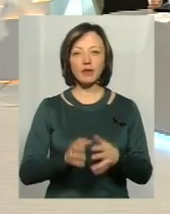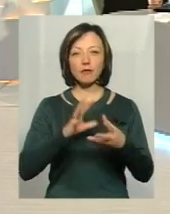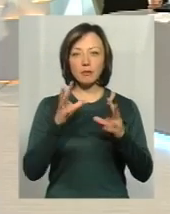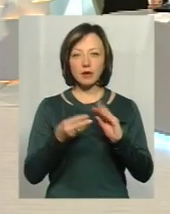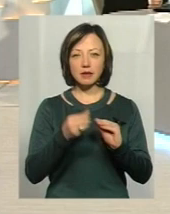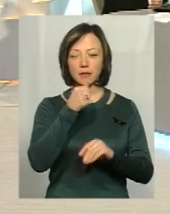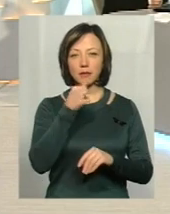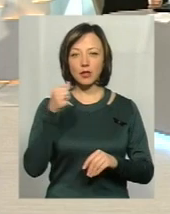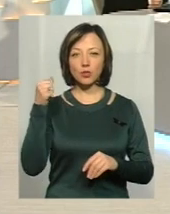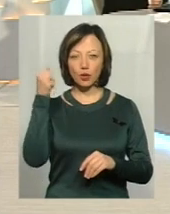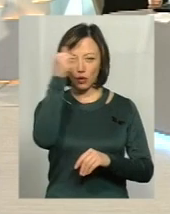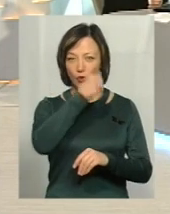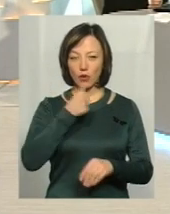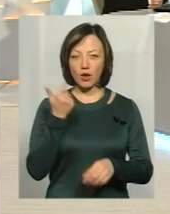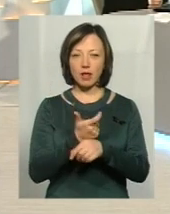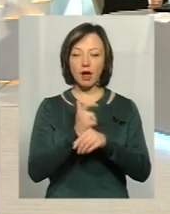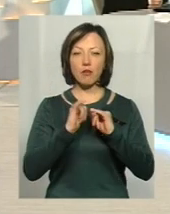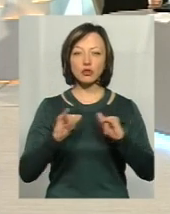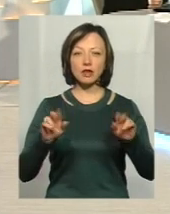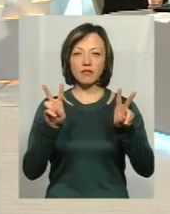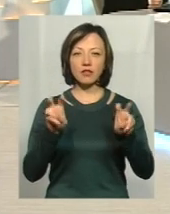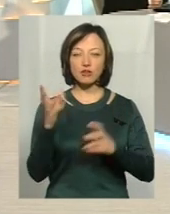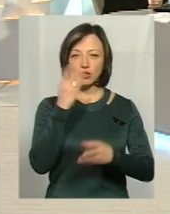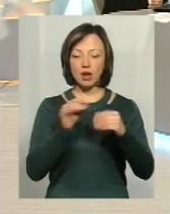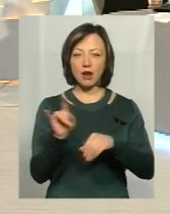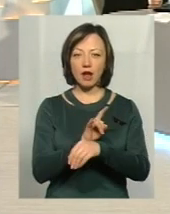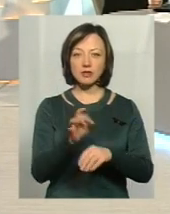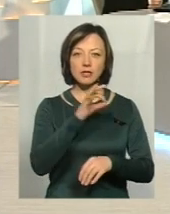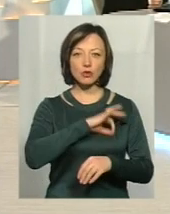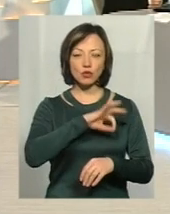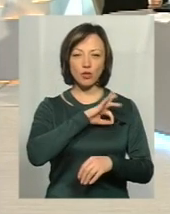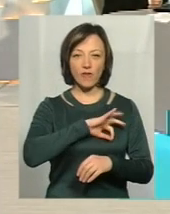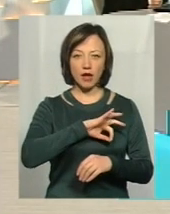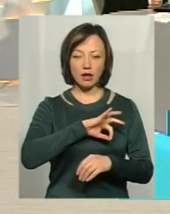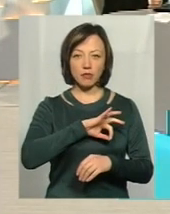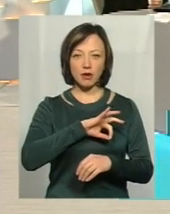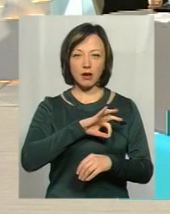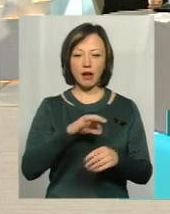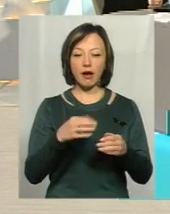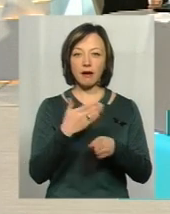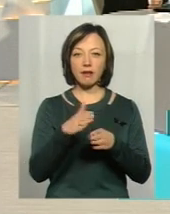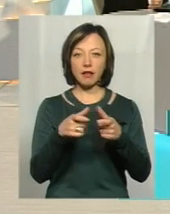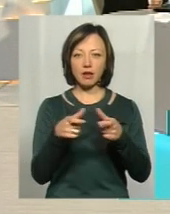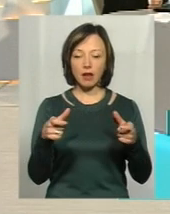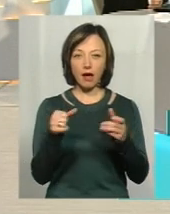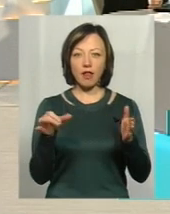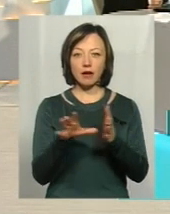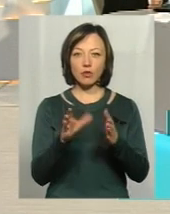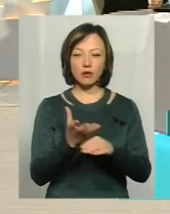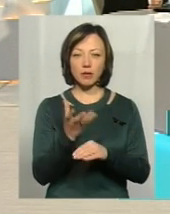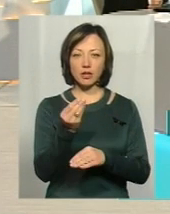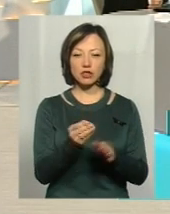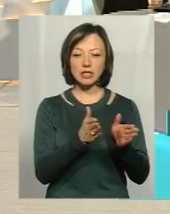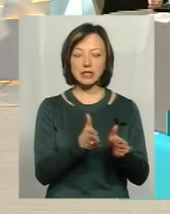року такий найпоширеніший вид шахрайства – це шахрайство із застосуванням кредитних карток, електронних платіжних